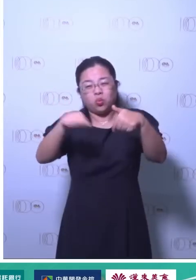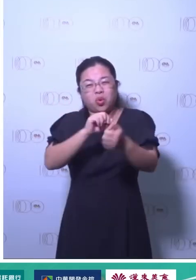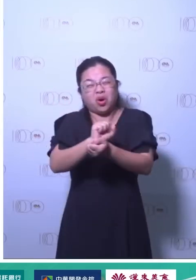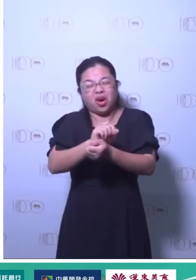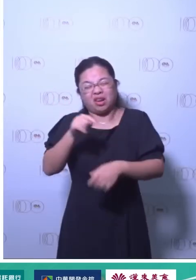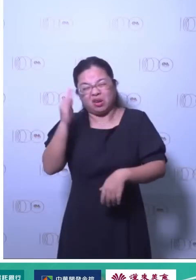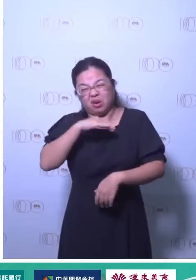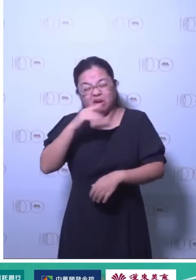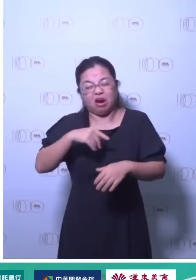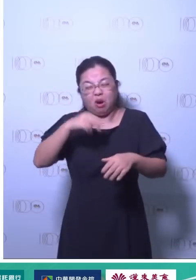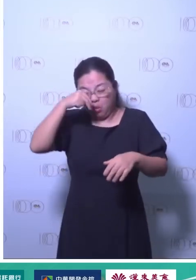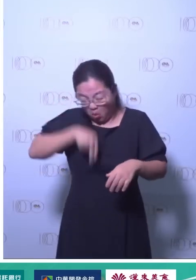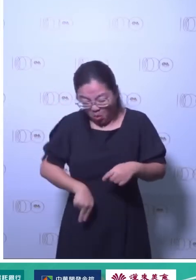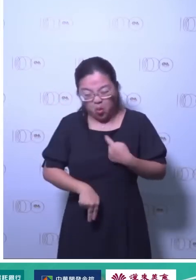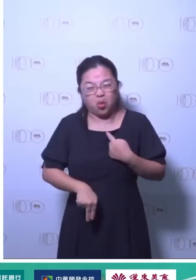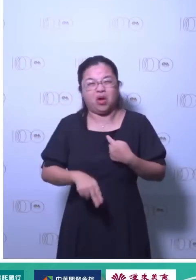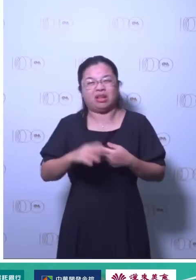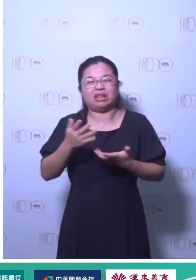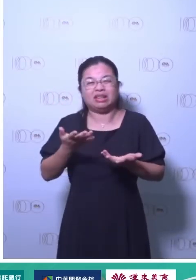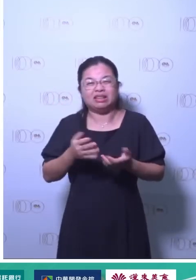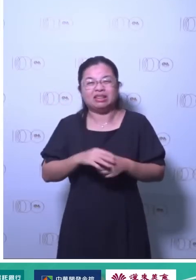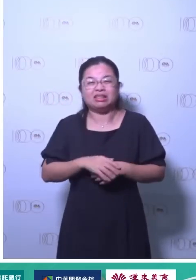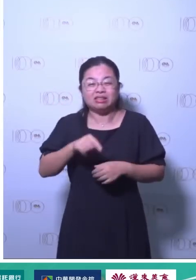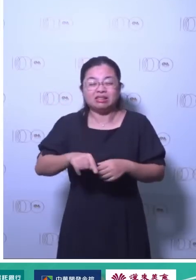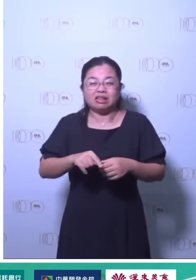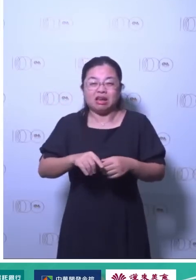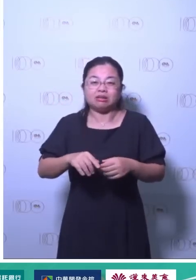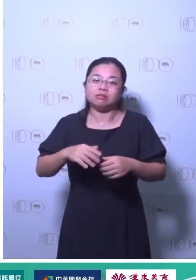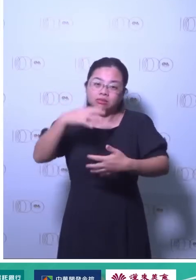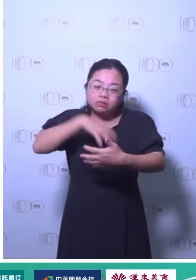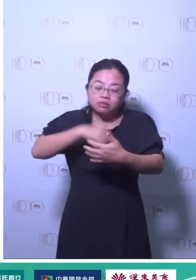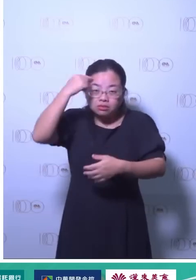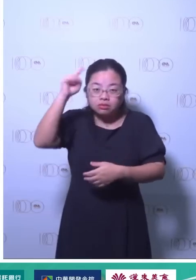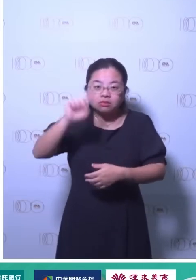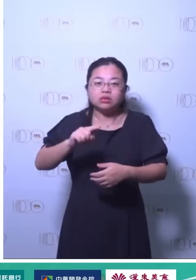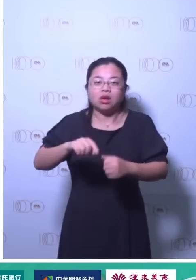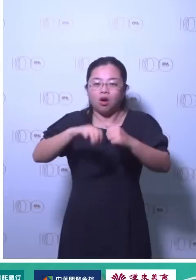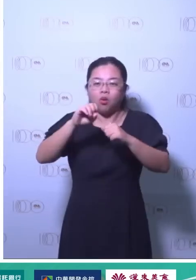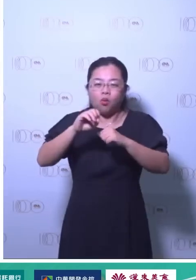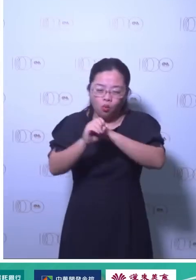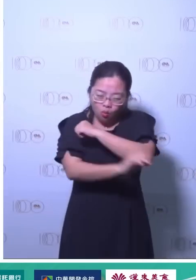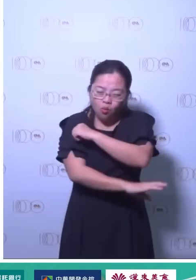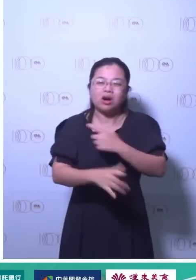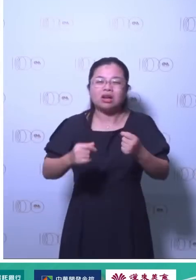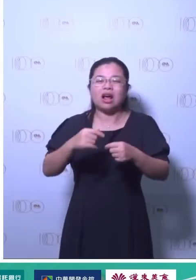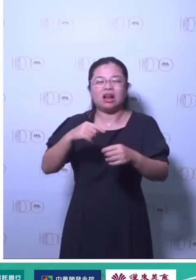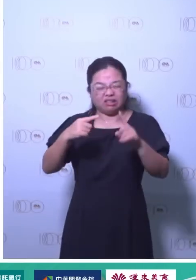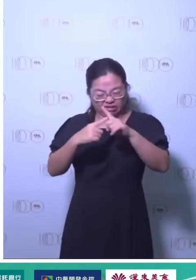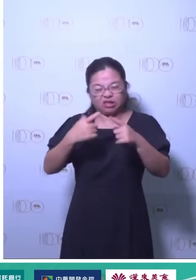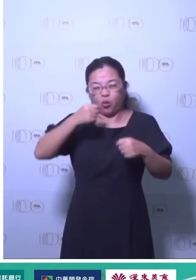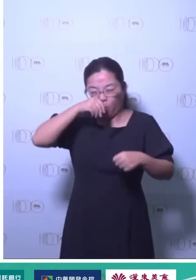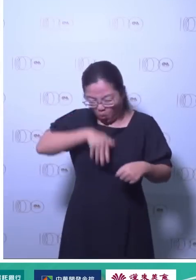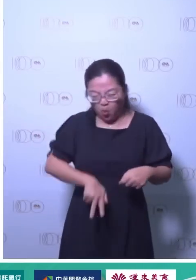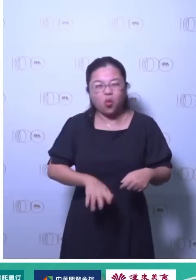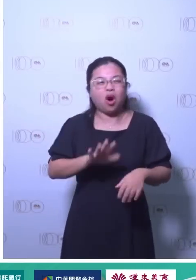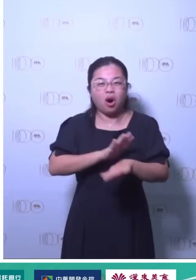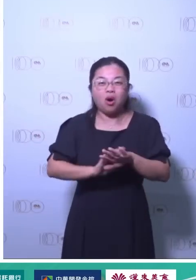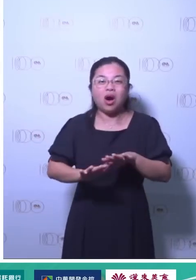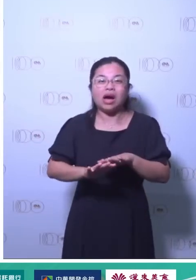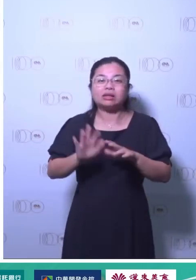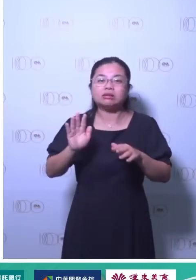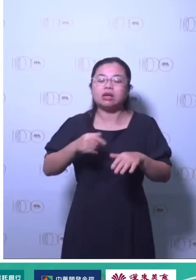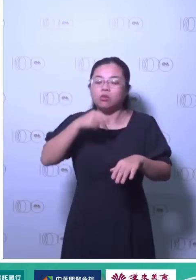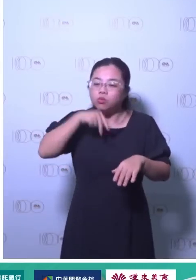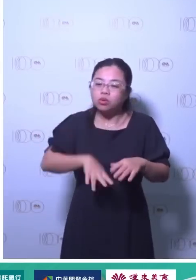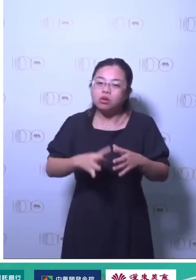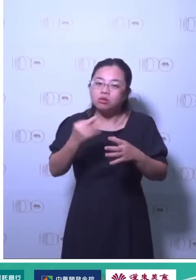增加新的到大气中可是人活着就排二氧化碳我们呼吸就排二氧化碳那怎么办人都还活着所以